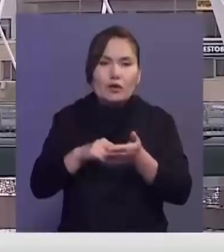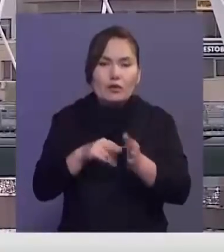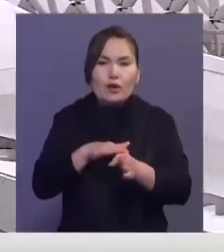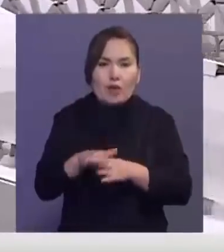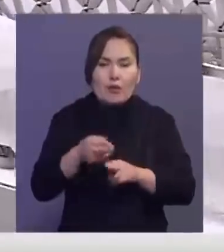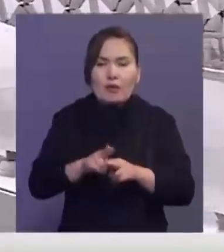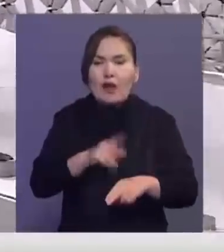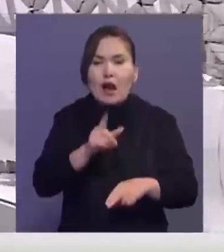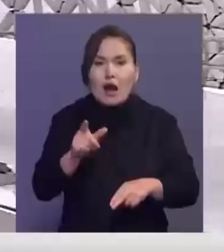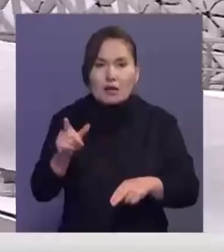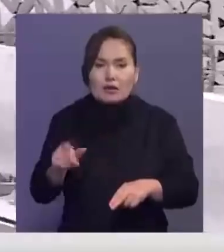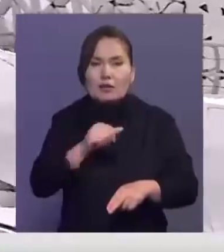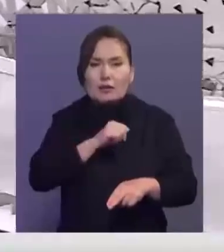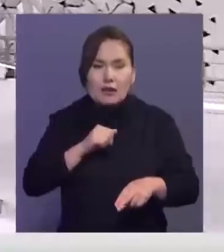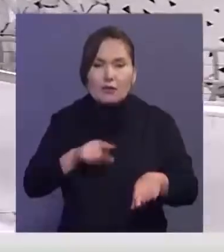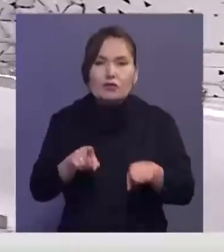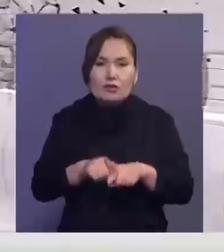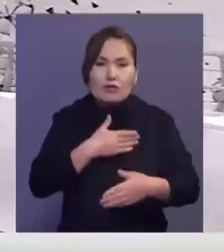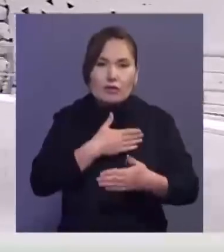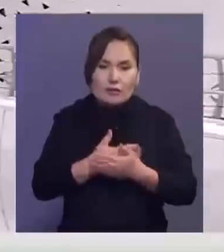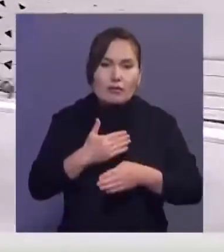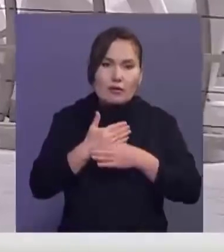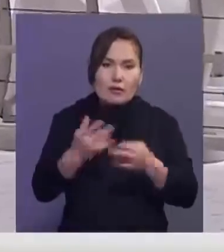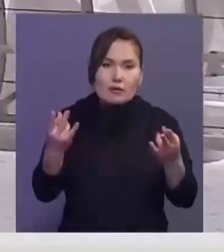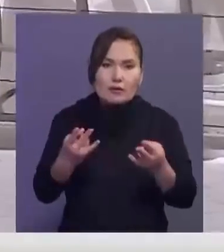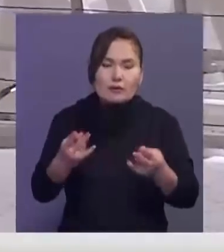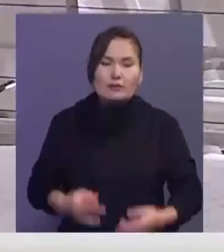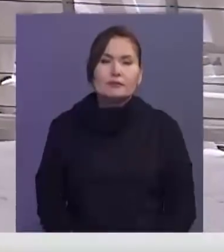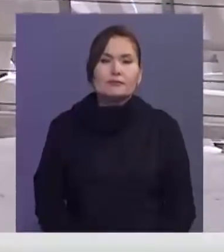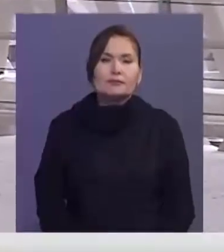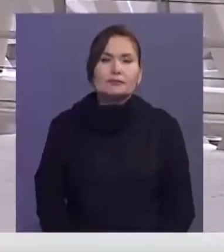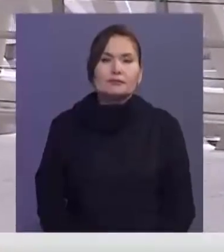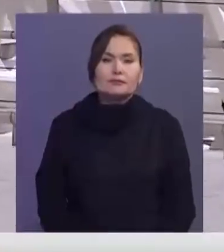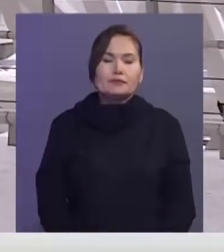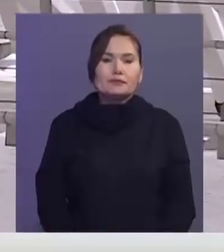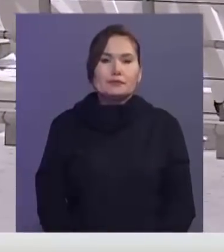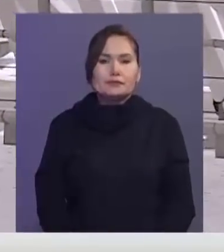тұрғындар өзілесің қосу өте іс. Рауан Мұңбаев, Нұрғали Мамырбаев, Қабар 24.